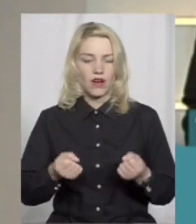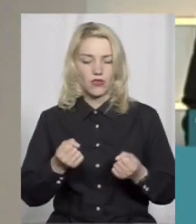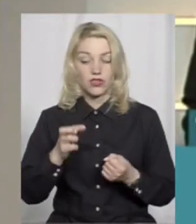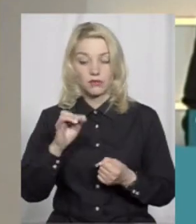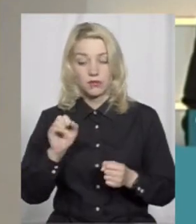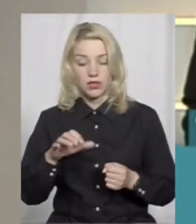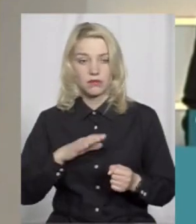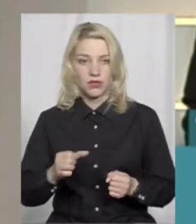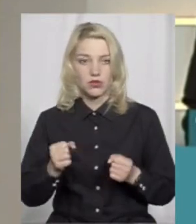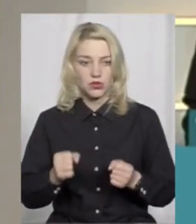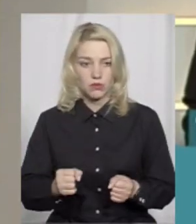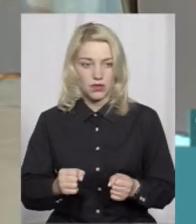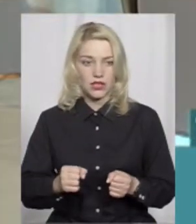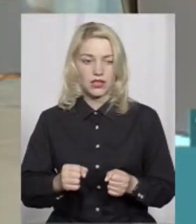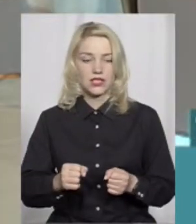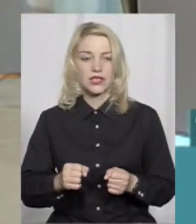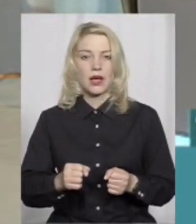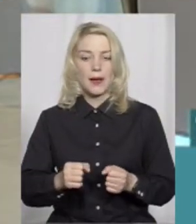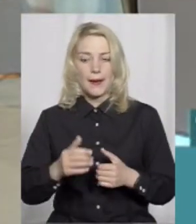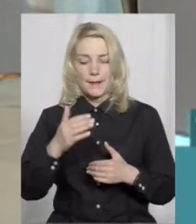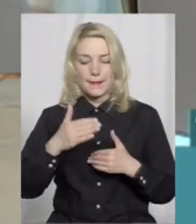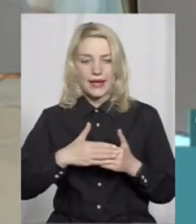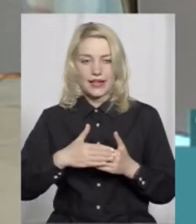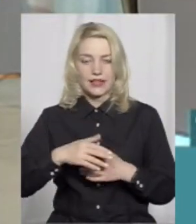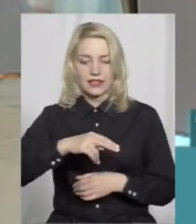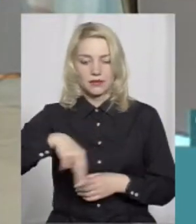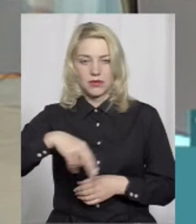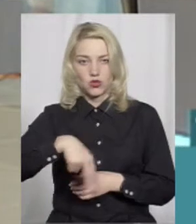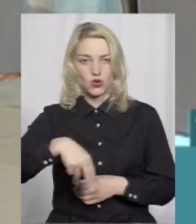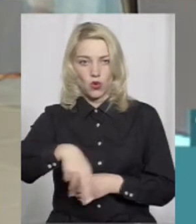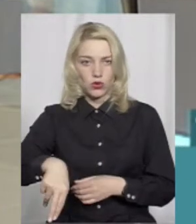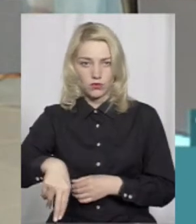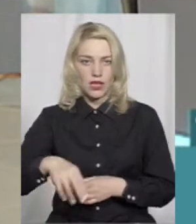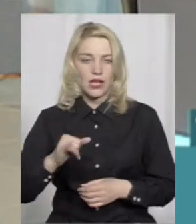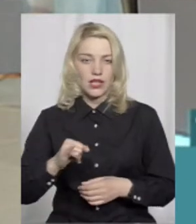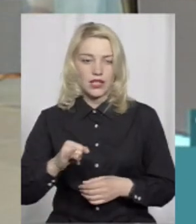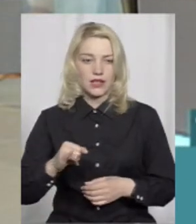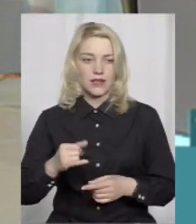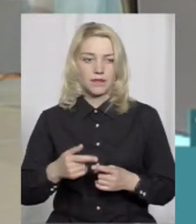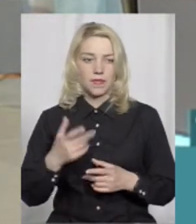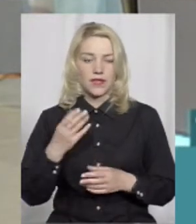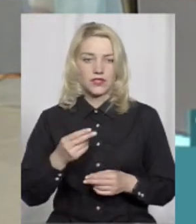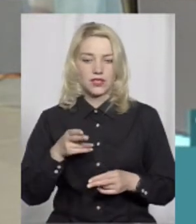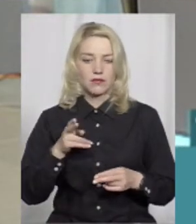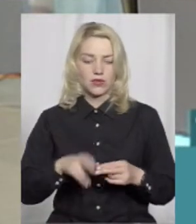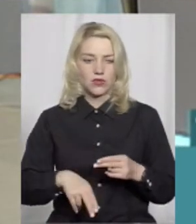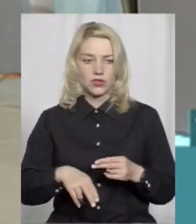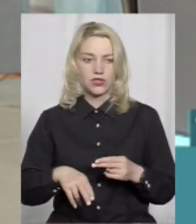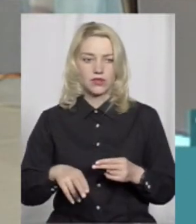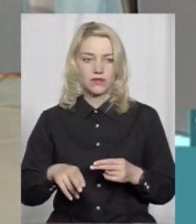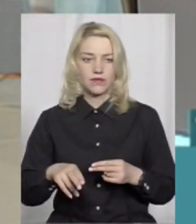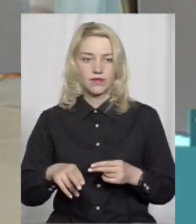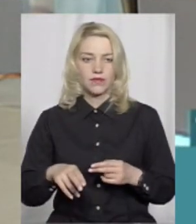зупинитися після перехрестя, але перед пішоходним переходом, ну, так, закінчуючи маневр, але не